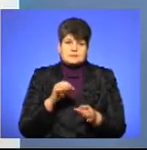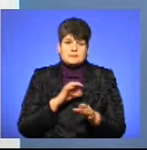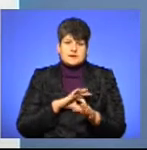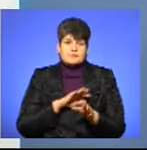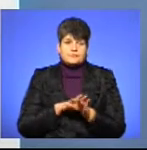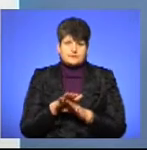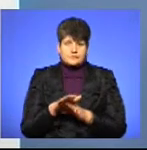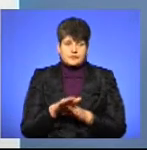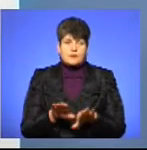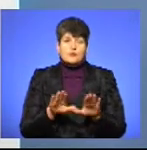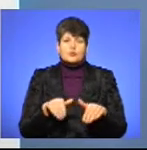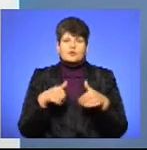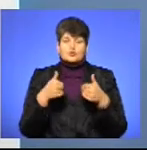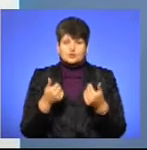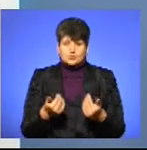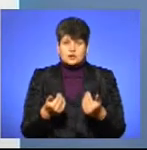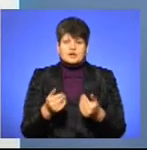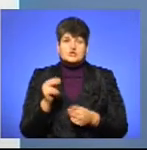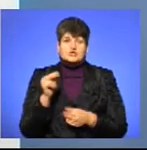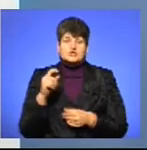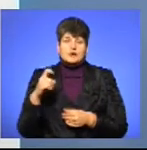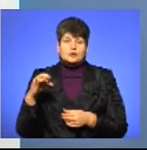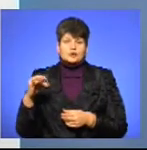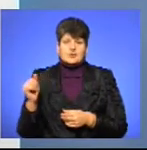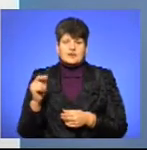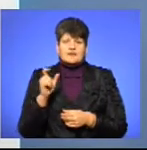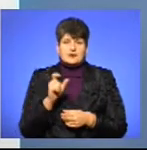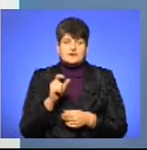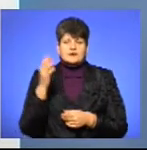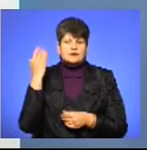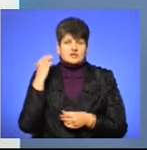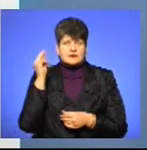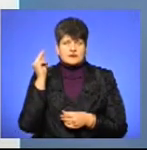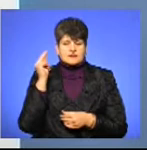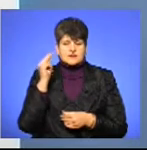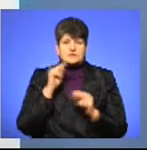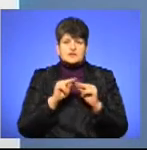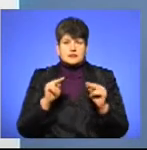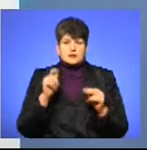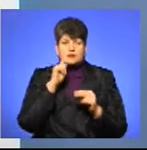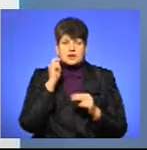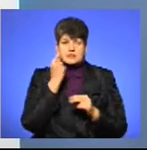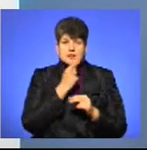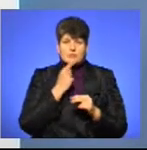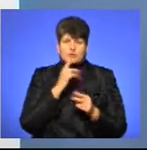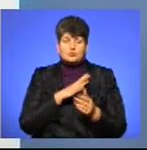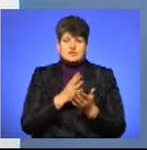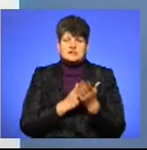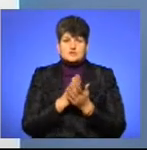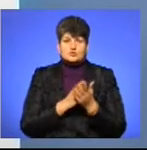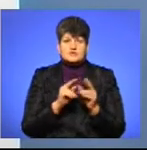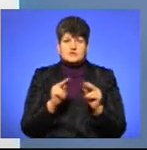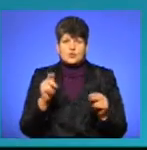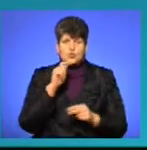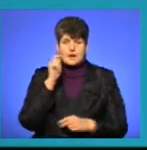увазі, ми пропонуємо коментар Чехонової Євгенії, колишньої вчительки української мови, яка, незважаючи на свою ваду зору, стала заслуженим вчителем